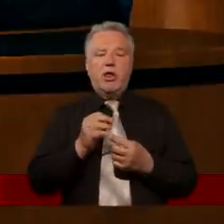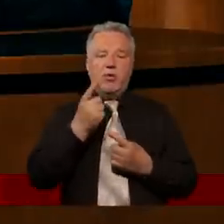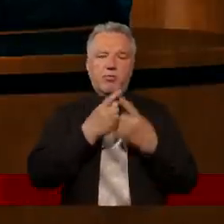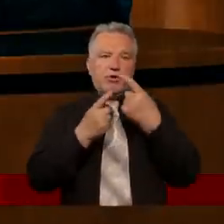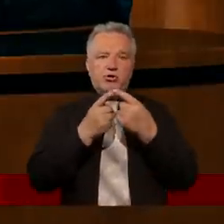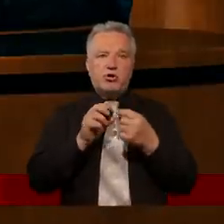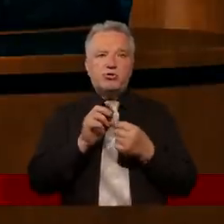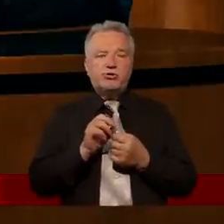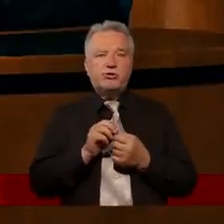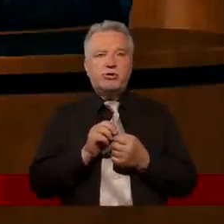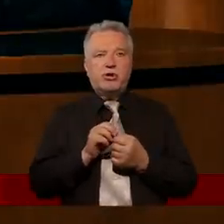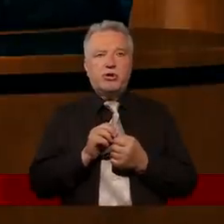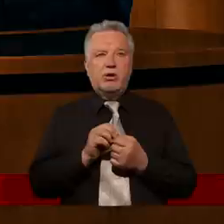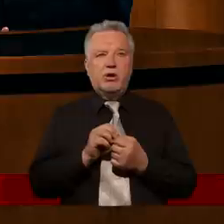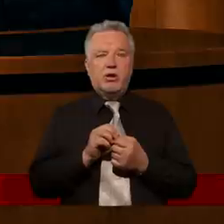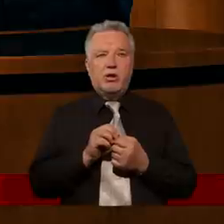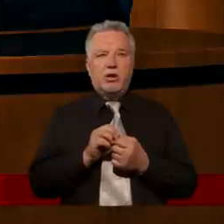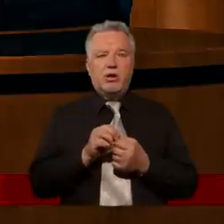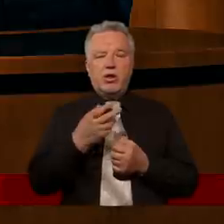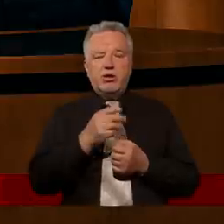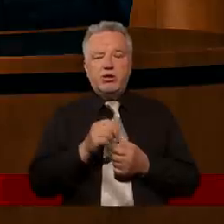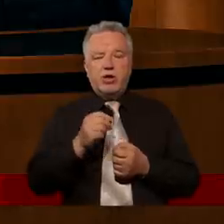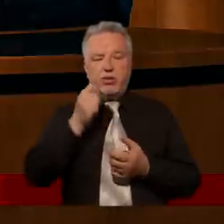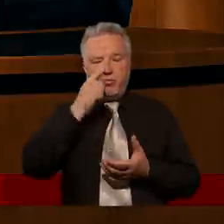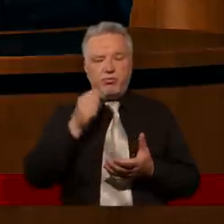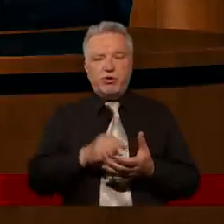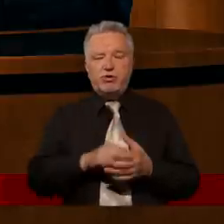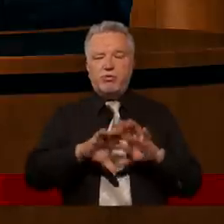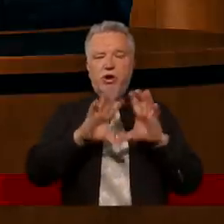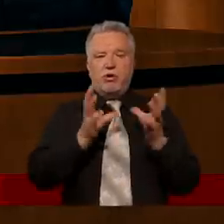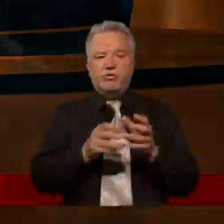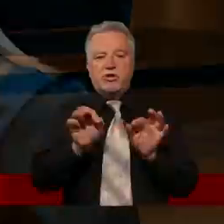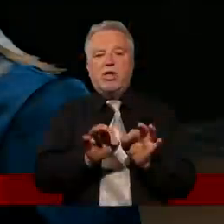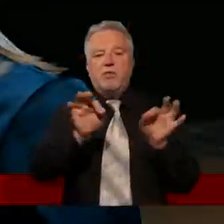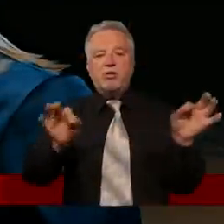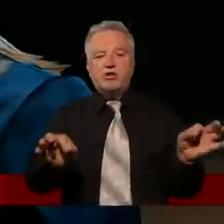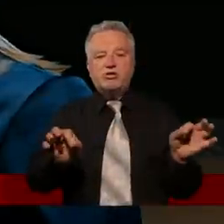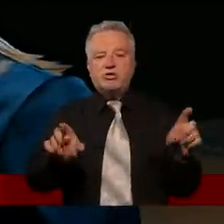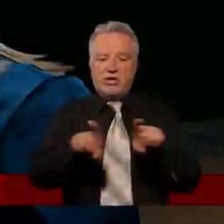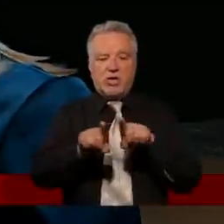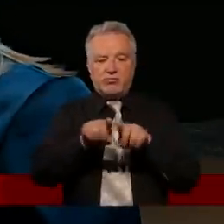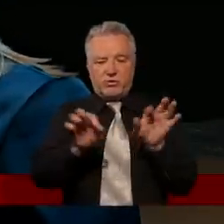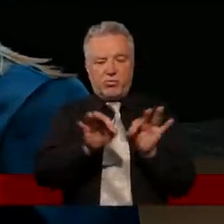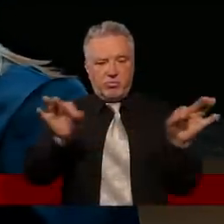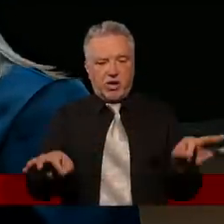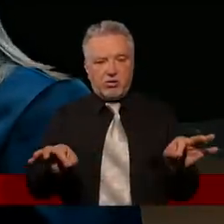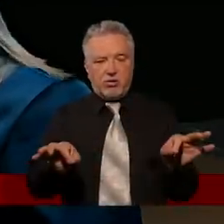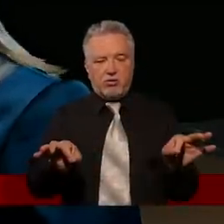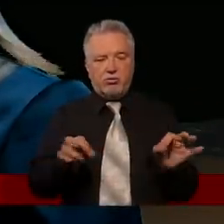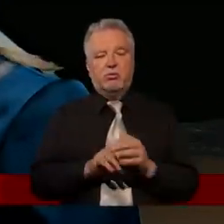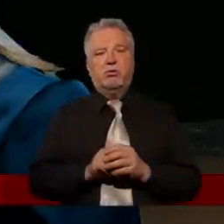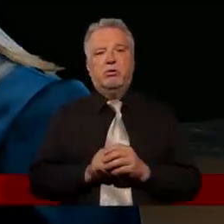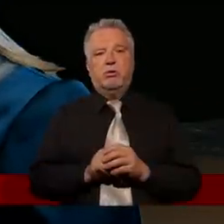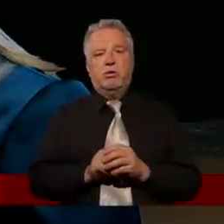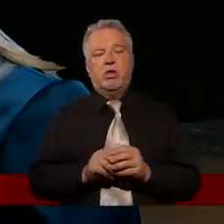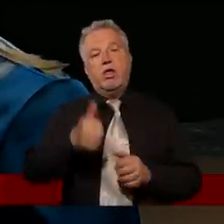poszczególne zagadnienia, nie powinniśmy podciągać jakby wszystkich pod jedną miarę, bo dany człowiek na przykład ma talent